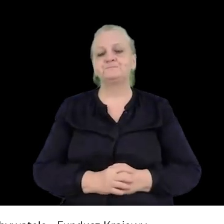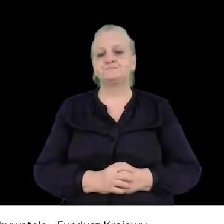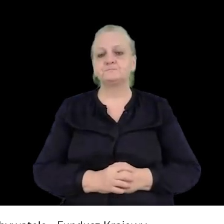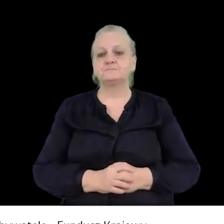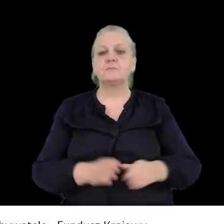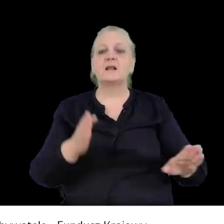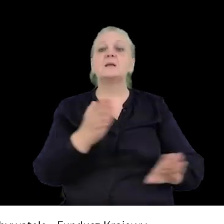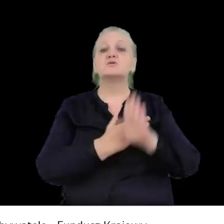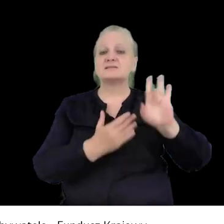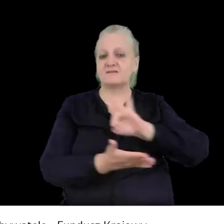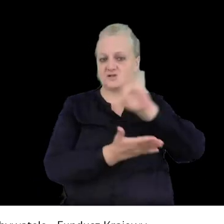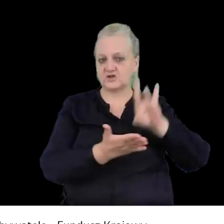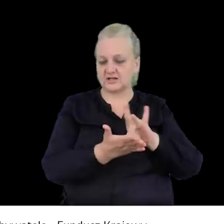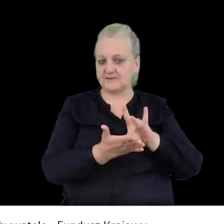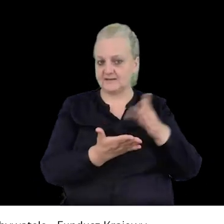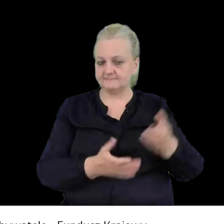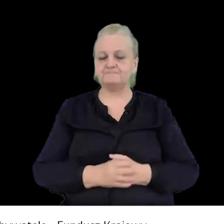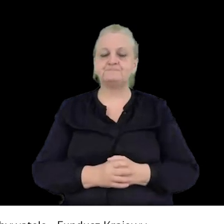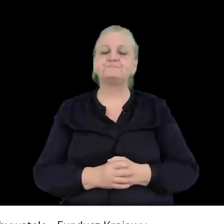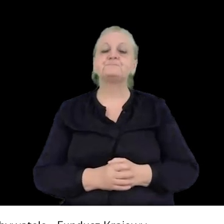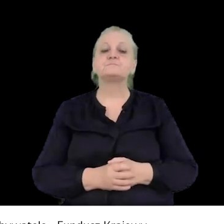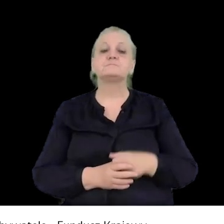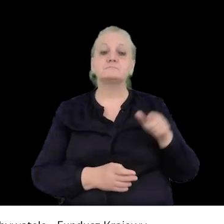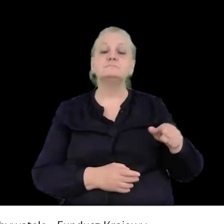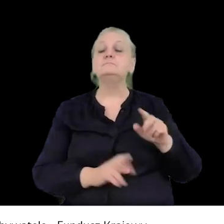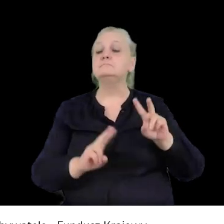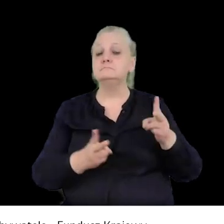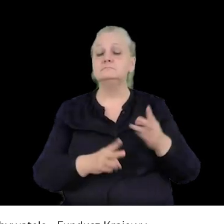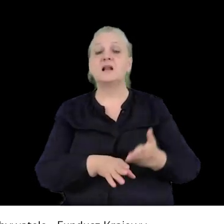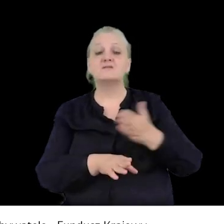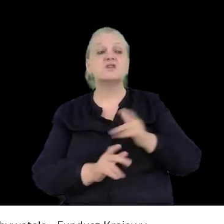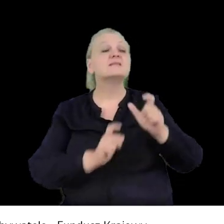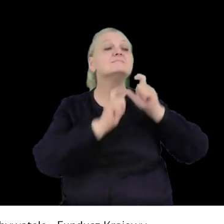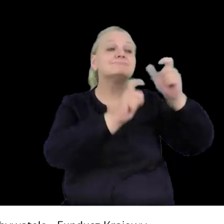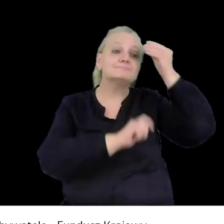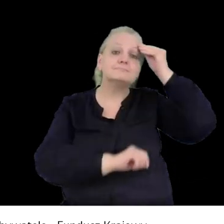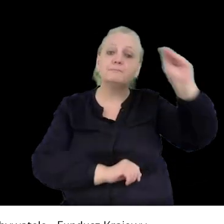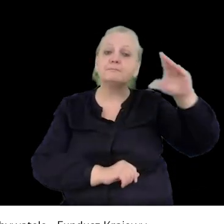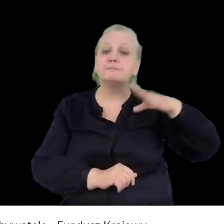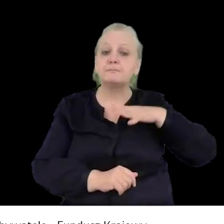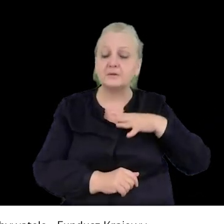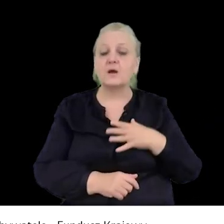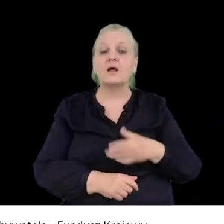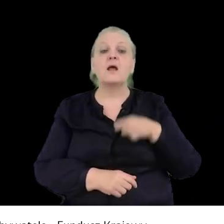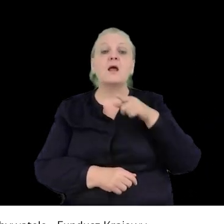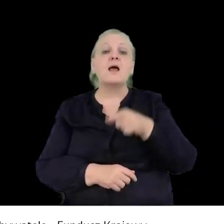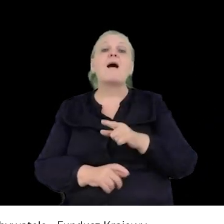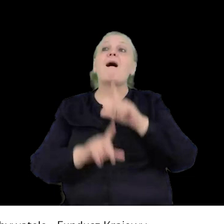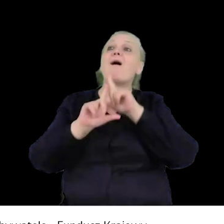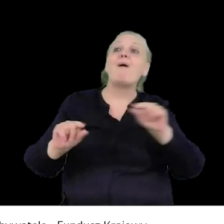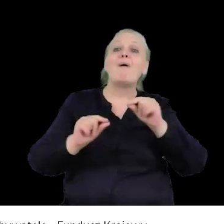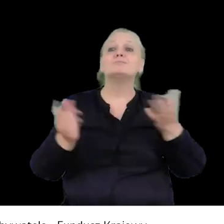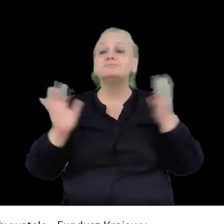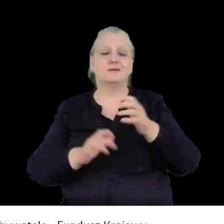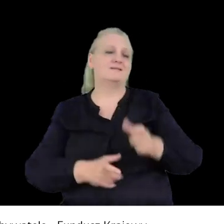przedstawiciel gminy, który bierze się z tego, że było wcześniej zgłoszone zawiadomienia. A ponieważ nie ma zawiadomienia przy spontanicznym, to też nie